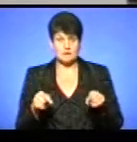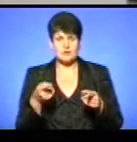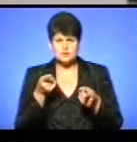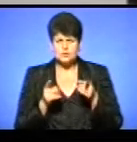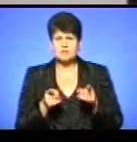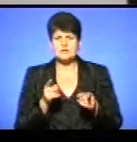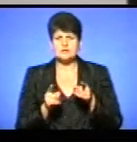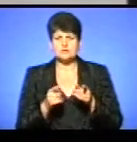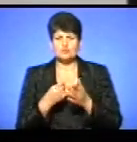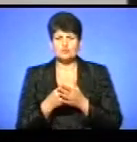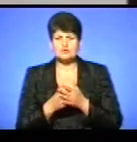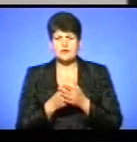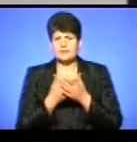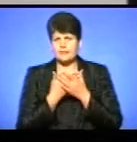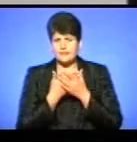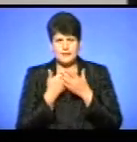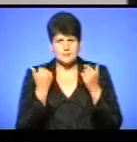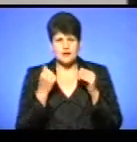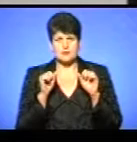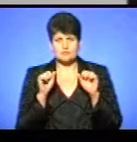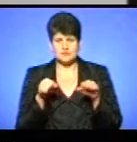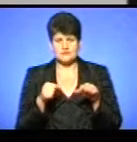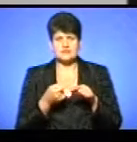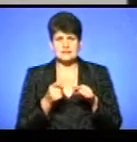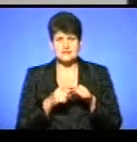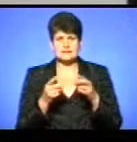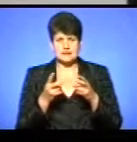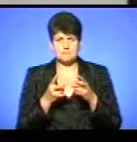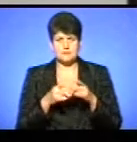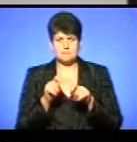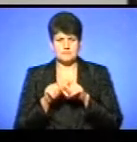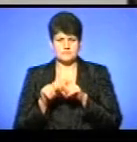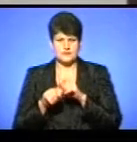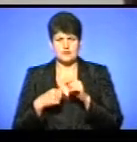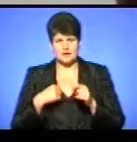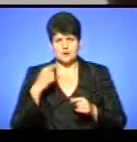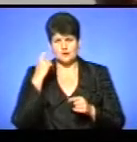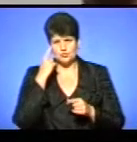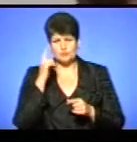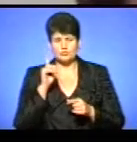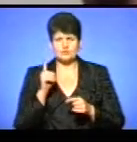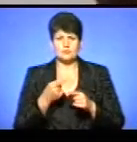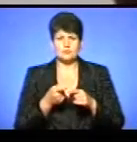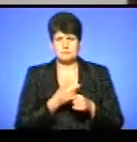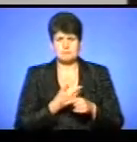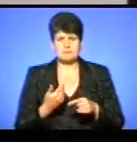дійсно бюджет не має можливості, це треба буде дослідити і я думаю, що ми це